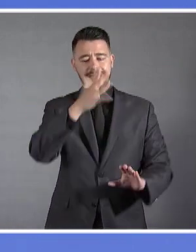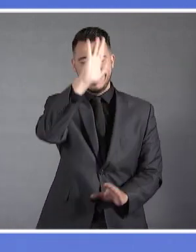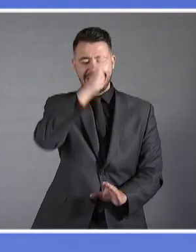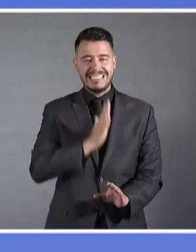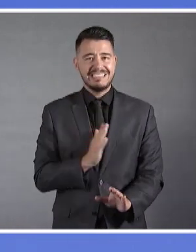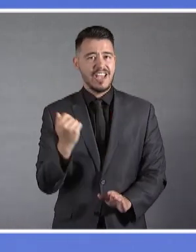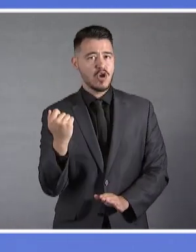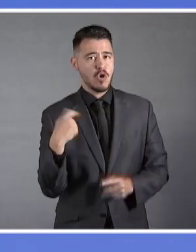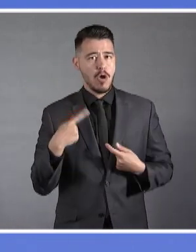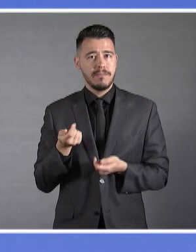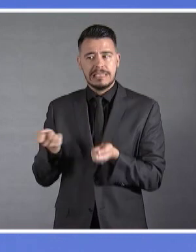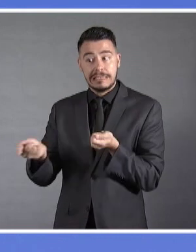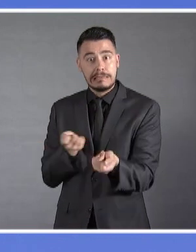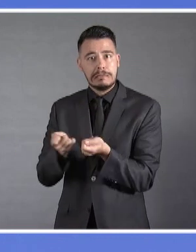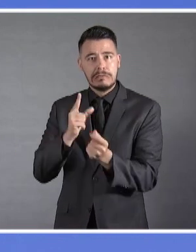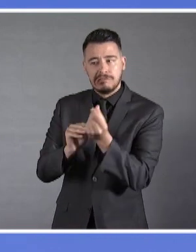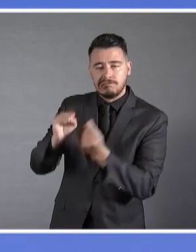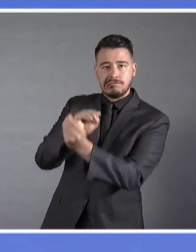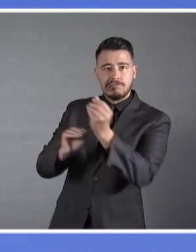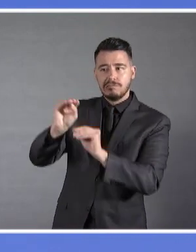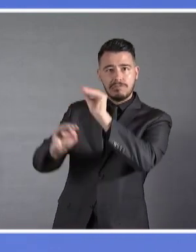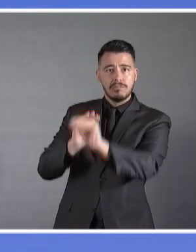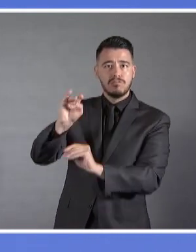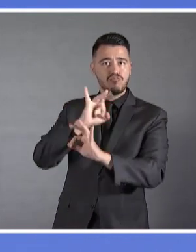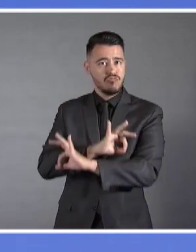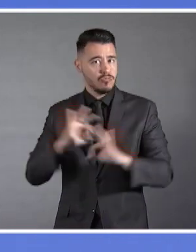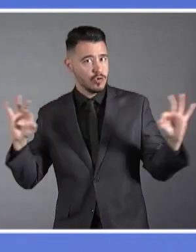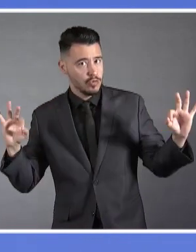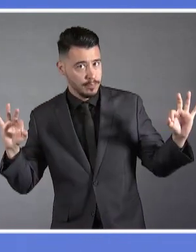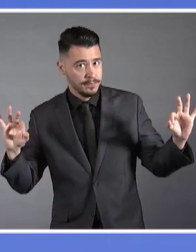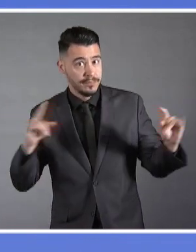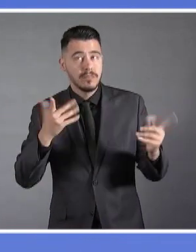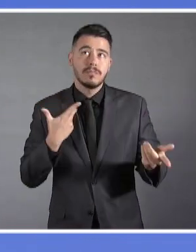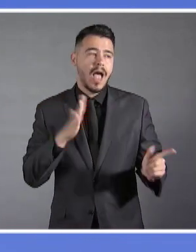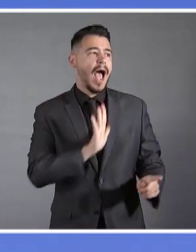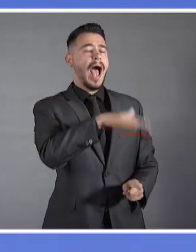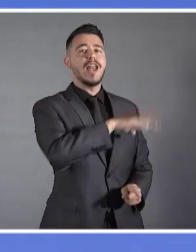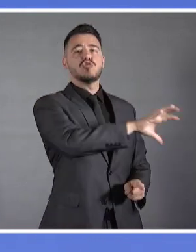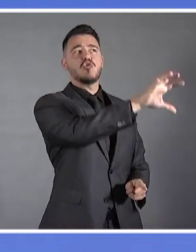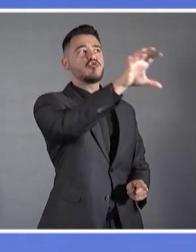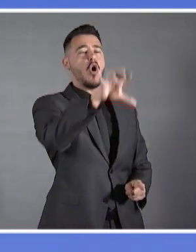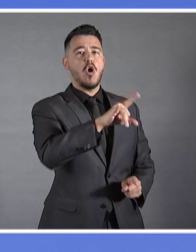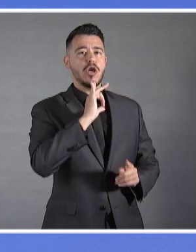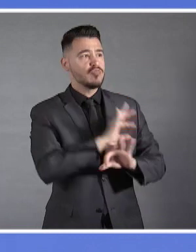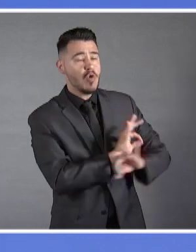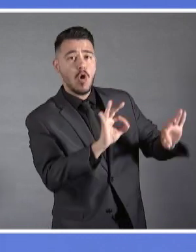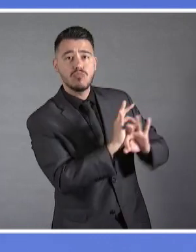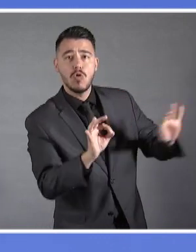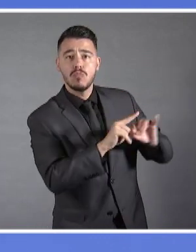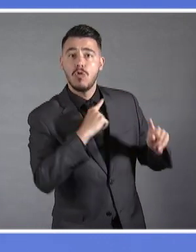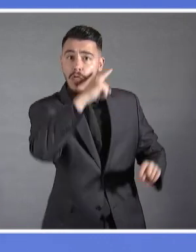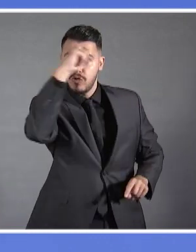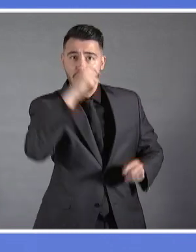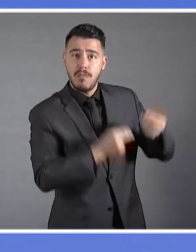πολλές μεγαλύτερες και καλύτερα οργανωμένες και ισχυρότερες χώρες. Και τούτο γιατί η κυβέρνησή